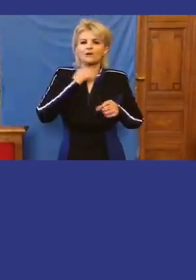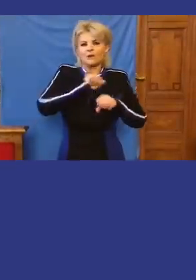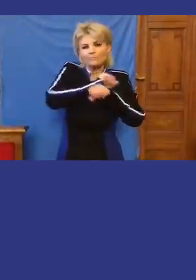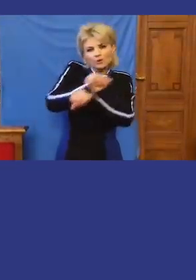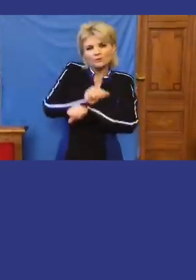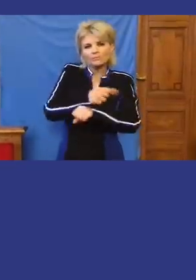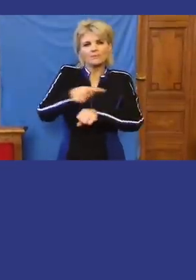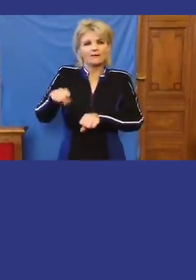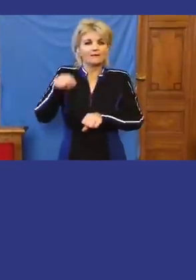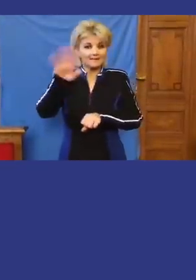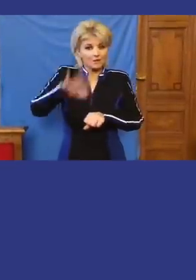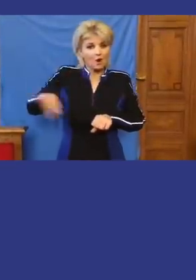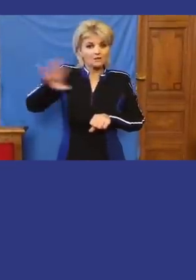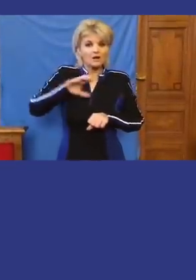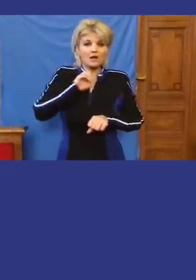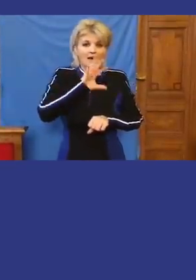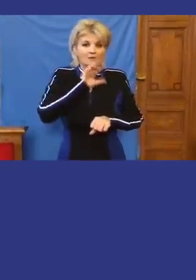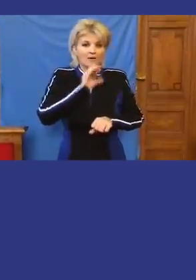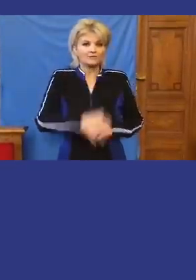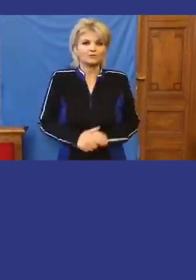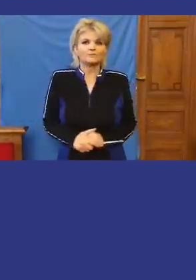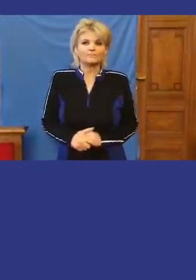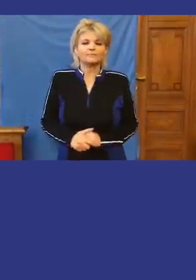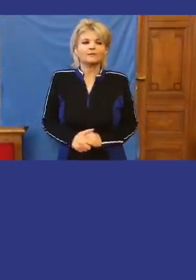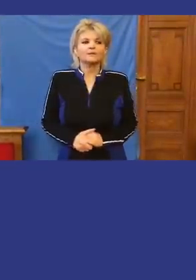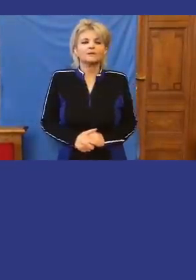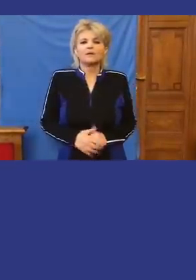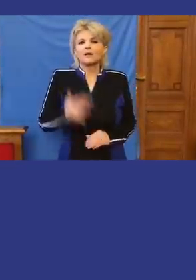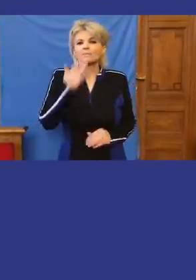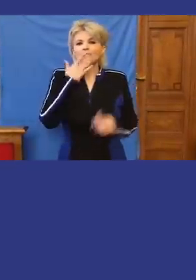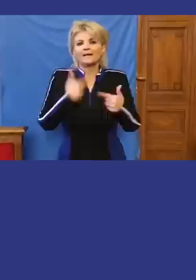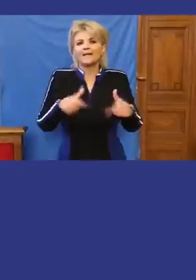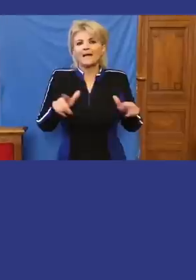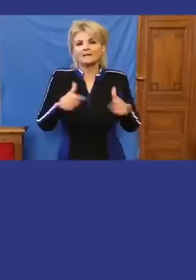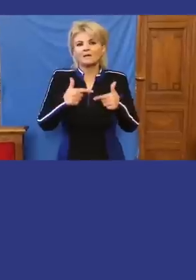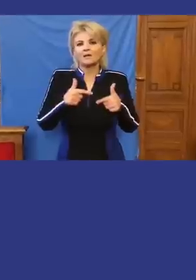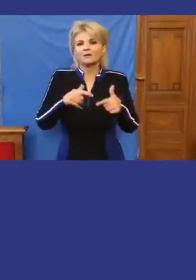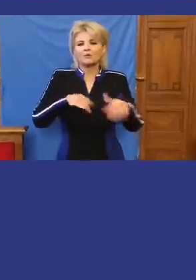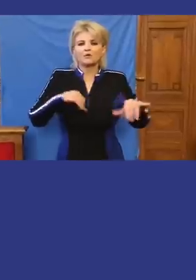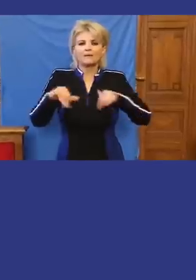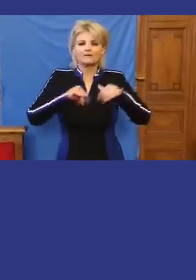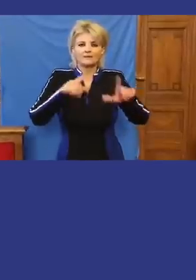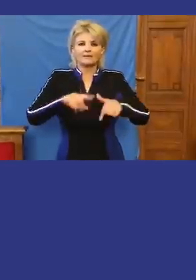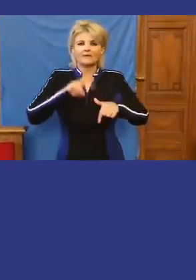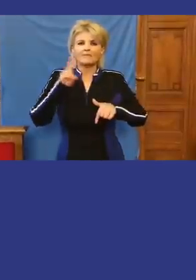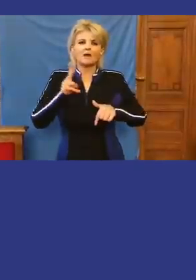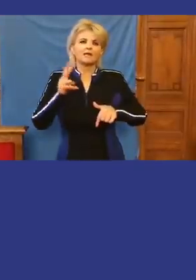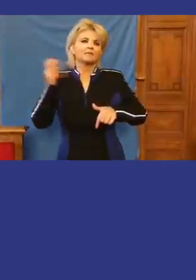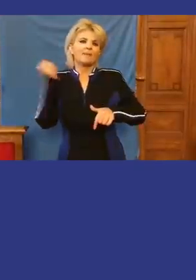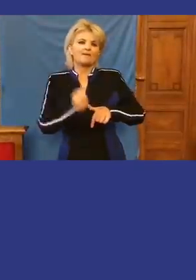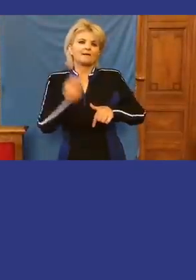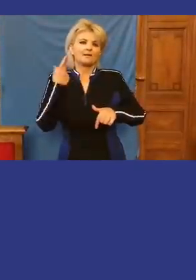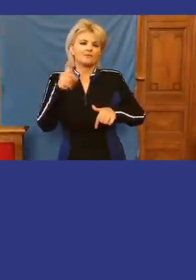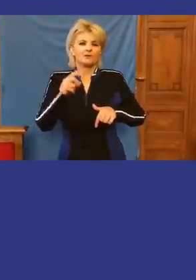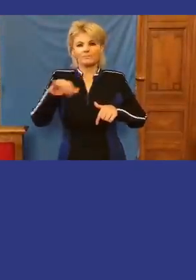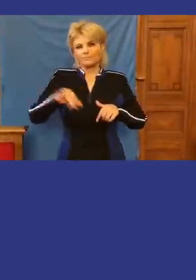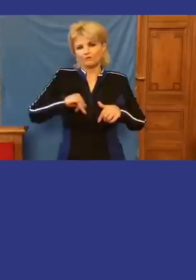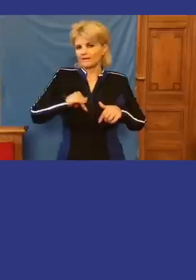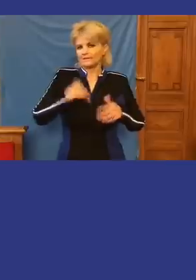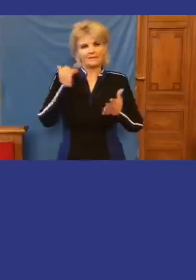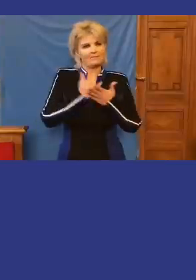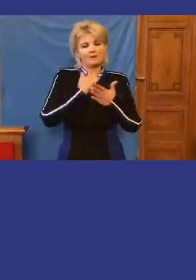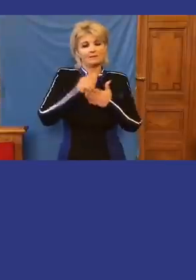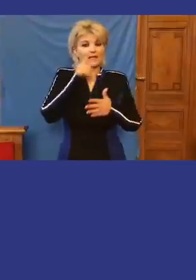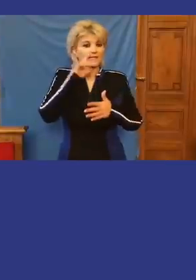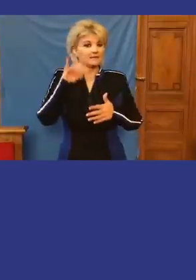hazaárulás. És egyébként ön azt mondja, hogy például a hódműzővásárhelyi életében, valakit megvádoltak volna bármilyen bűncselekményel. Ez nem